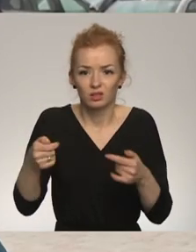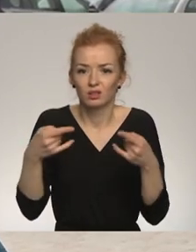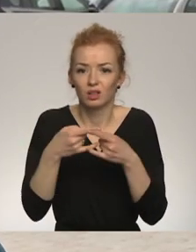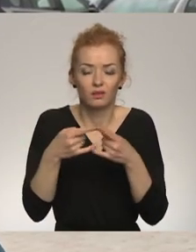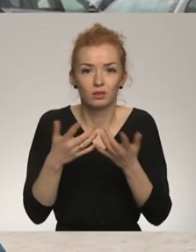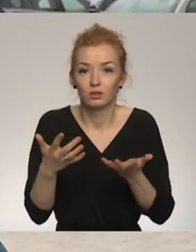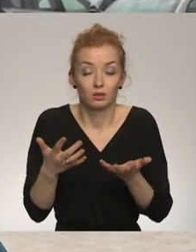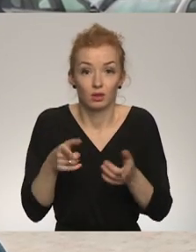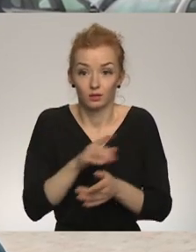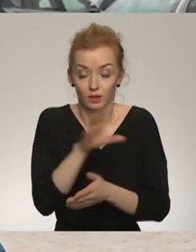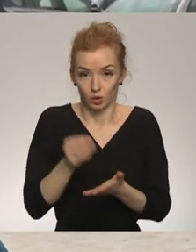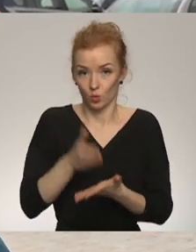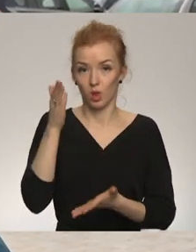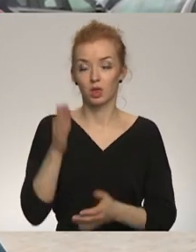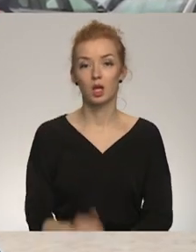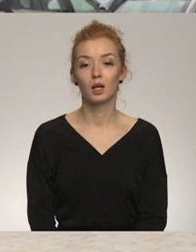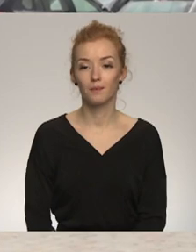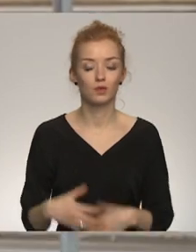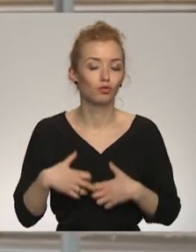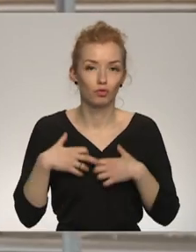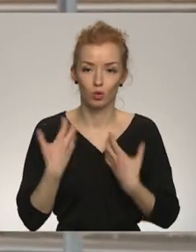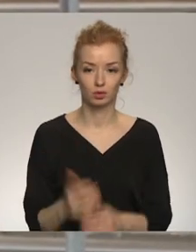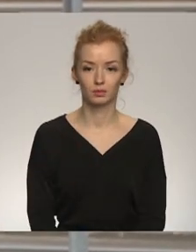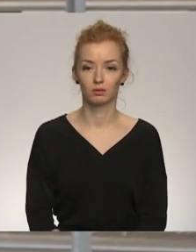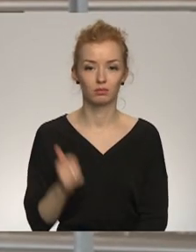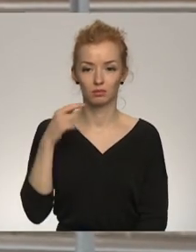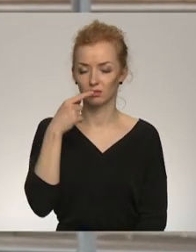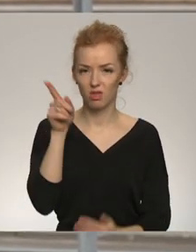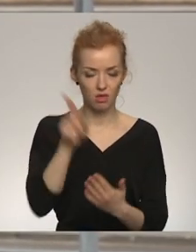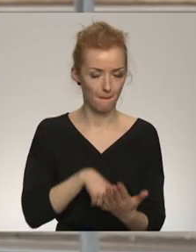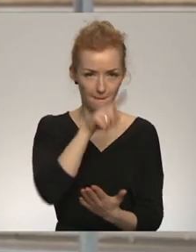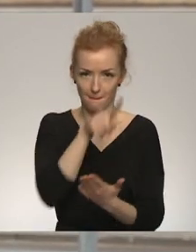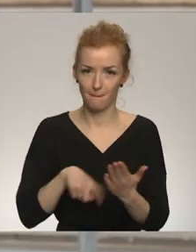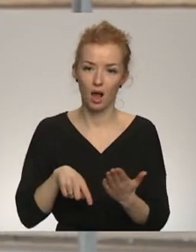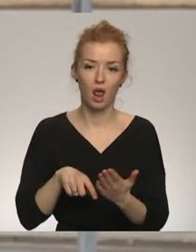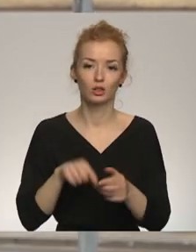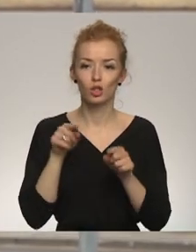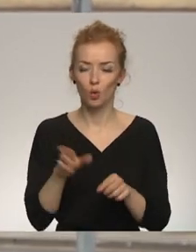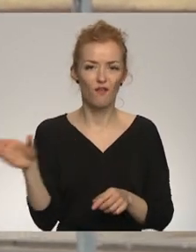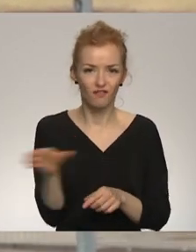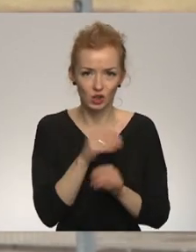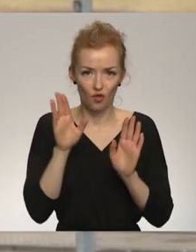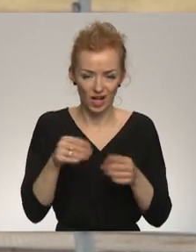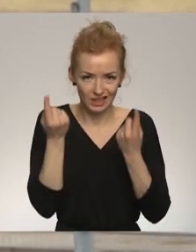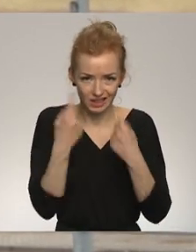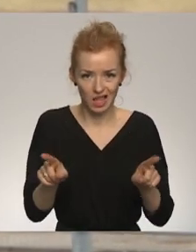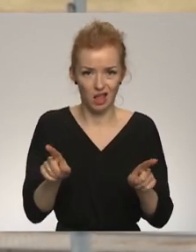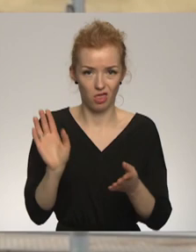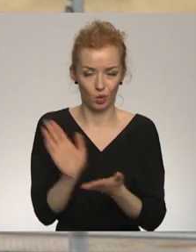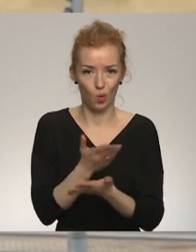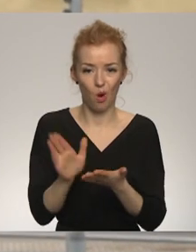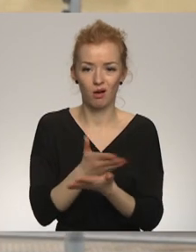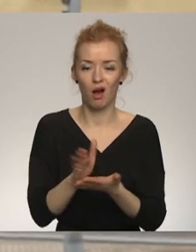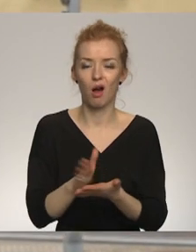un viss tas notiek. Šausmīgi. Tas ir nepareiz darīts. To viss varēja ar